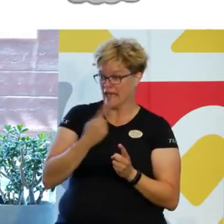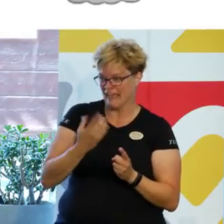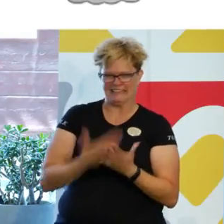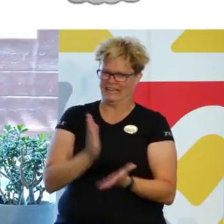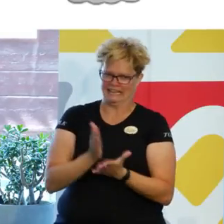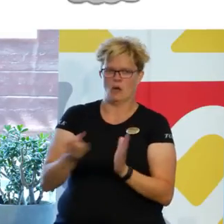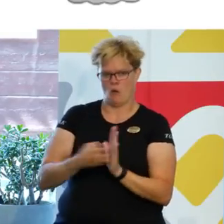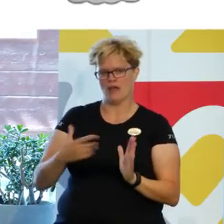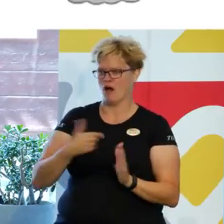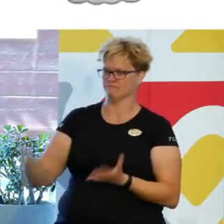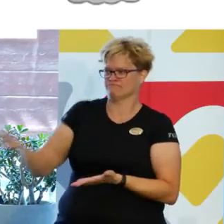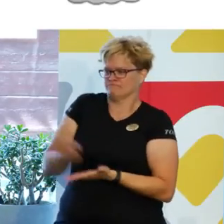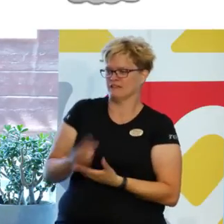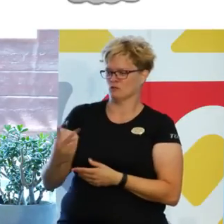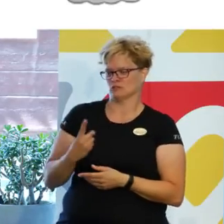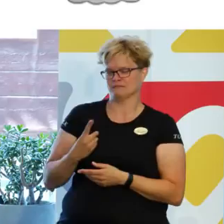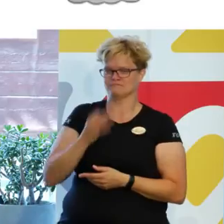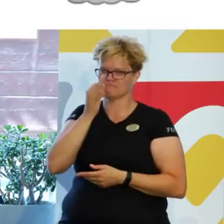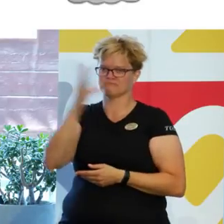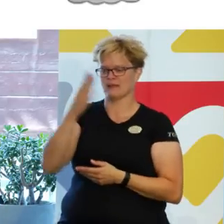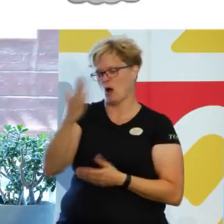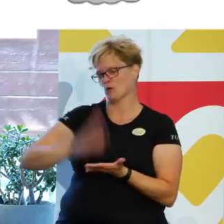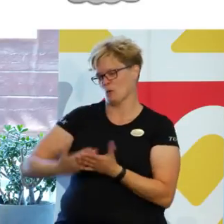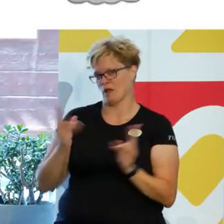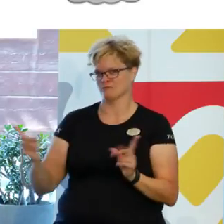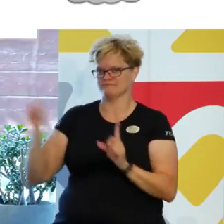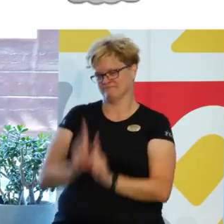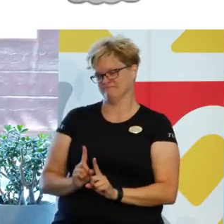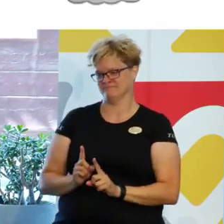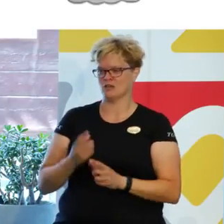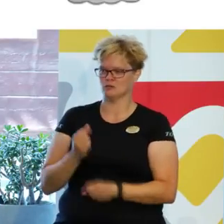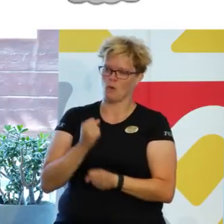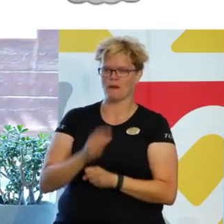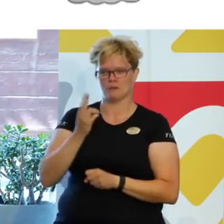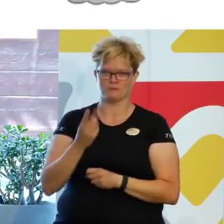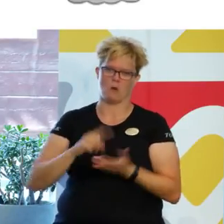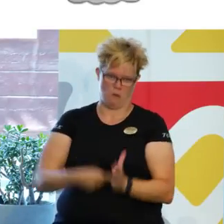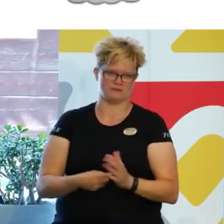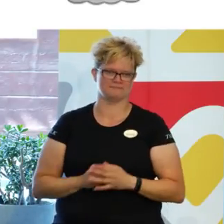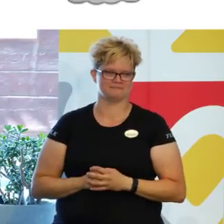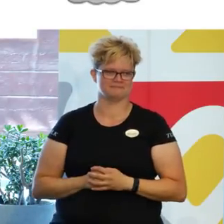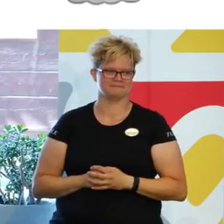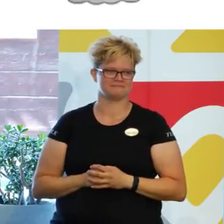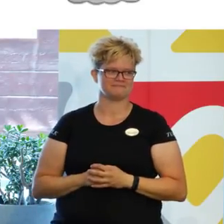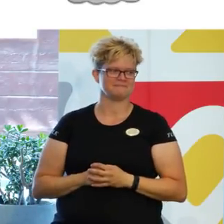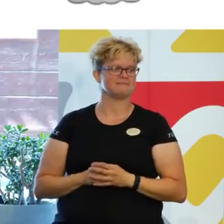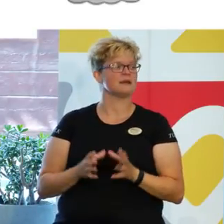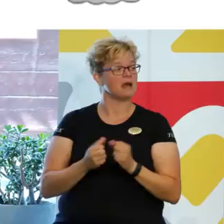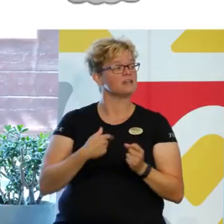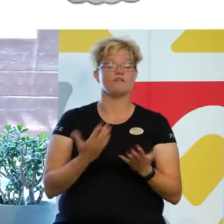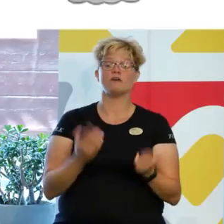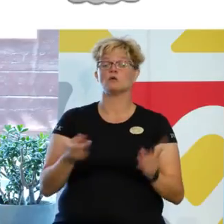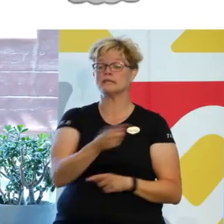Jag är inte riktigt för jag har fått med mig två eminenta tolkar som jobbar på här hårt. Men jag